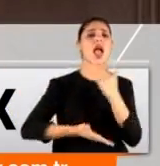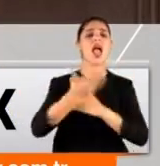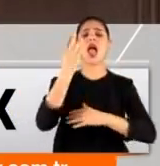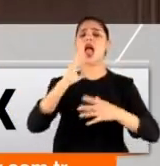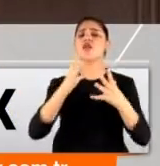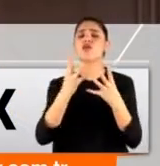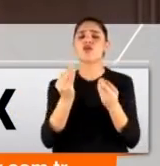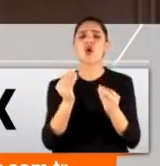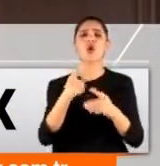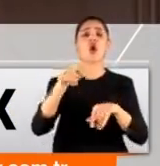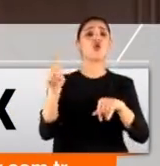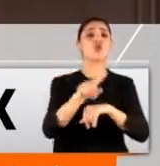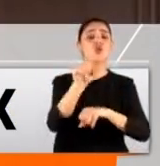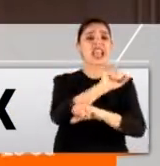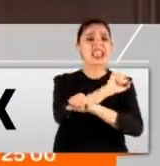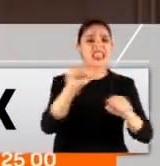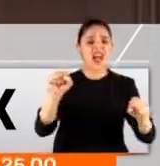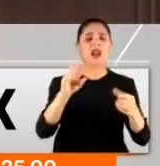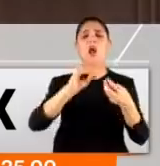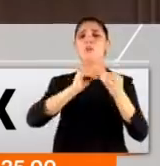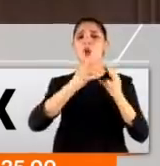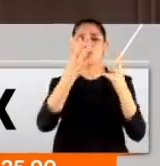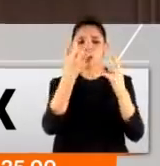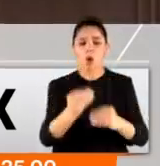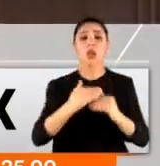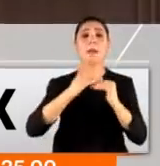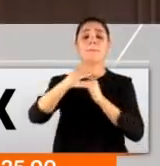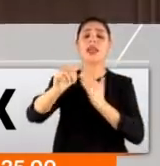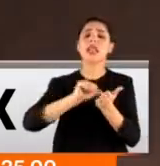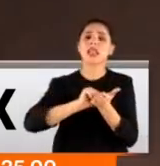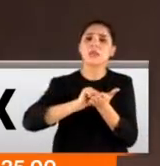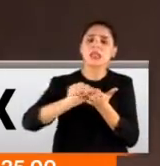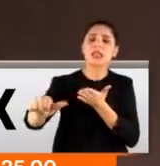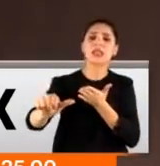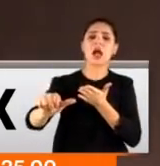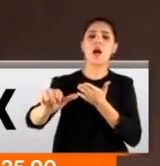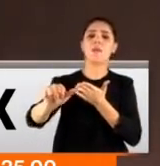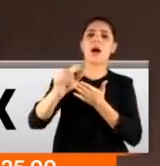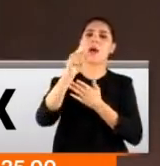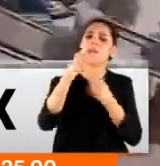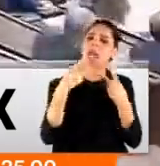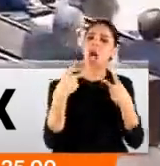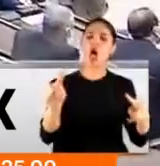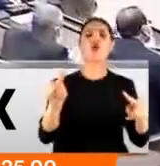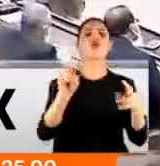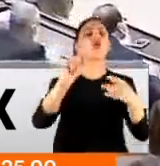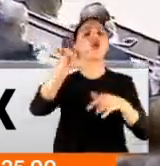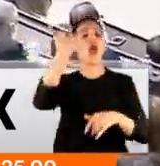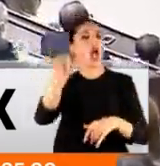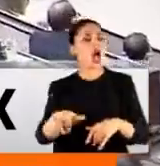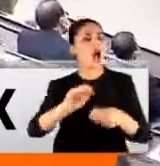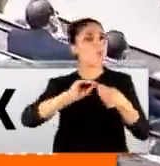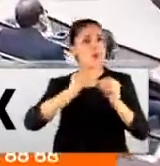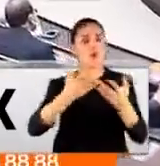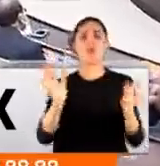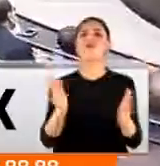sıkıntıyı Kürtlerin çektiği ama milletimizin tamamına şamil bir özgürlük sorunu, hak sorunu,